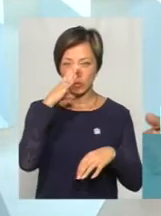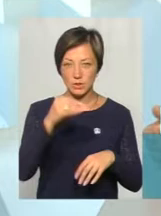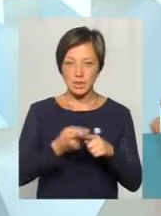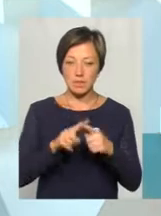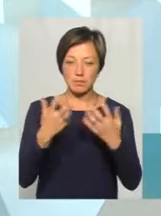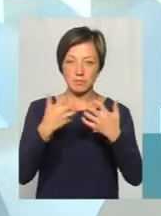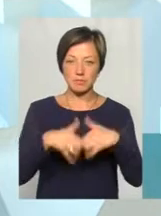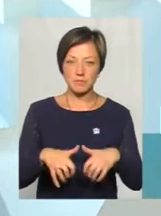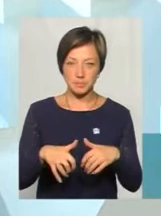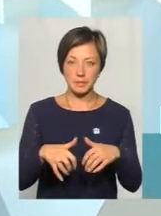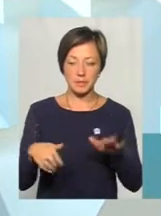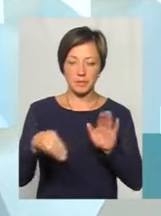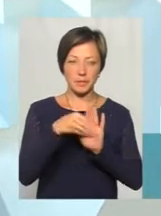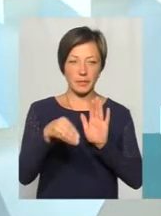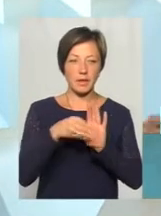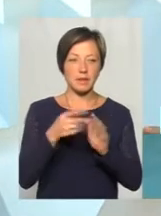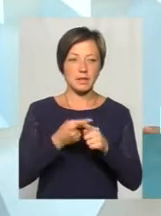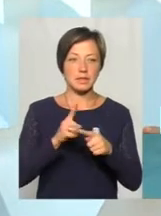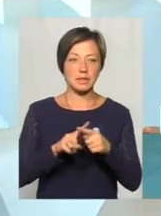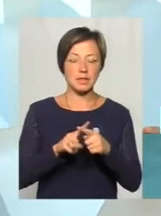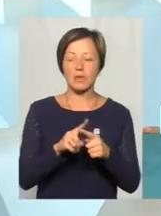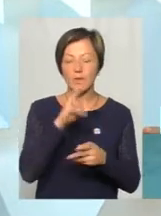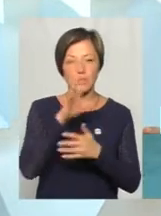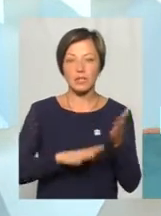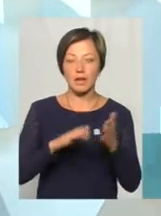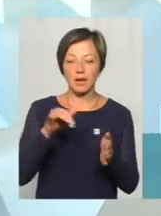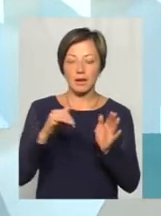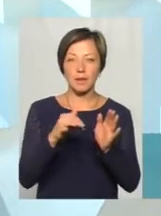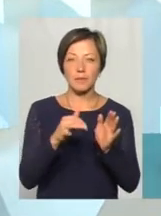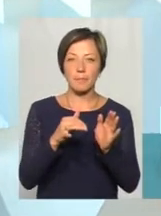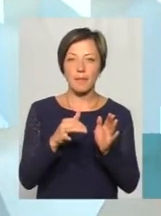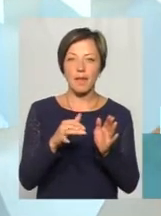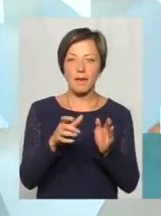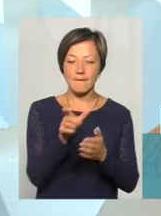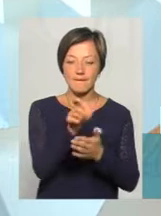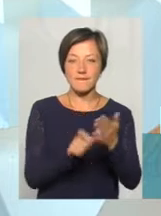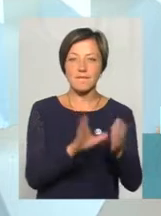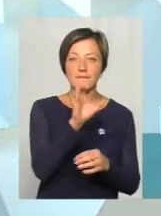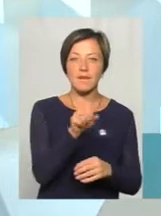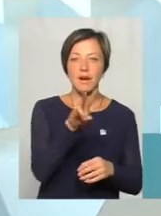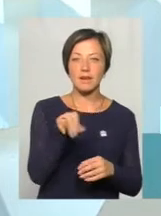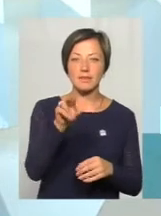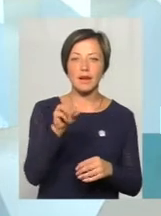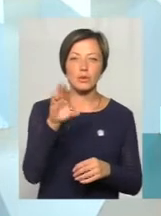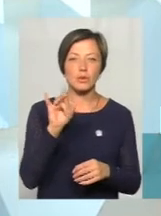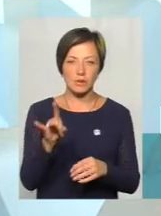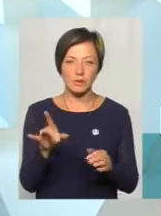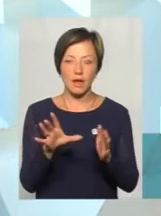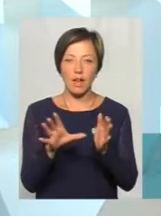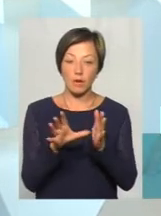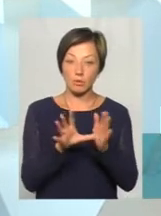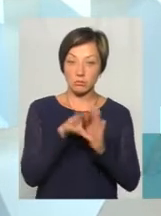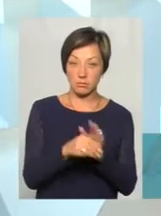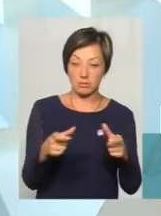Ми, крім того, і відразу з цим рішенням про тарифи, ми прийняли рішення і по тарифи у разі запровадження електронного квитка.